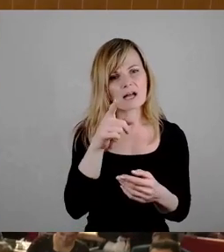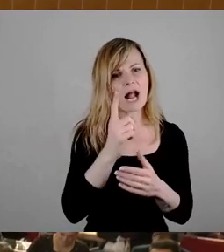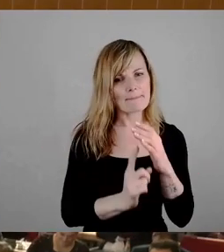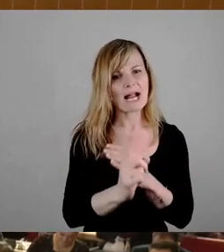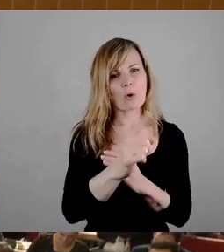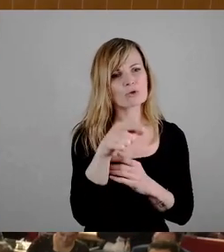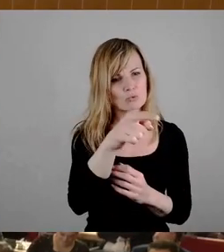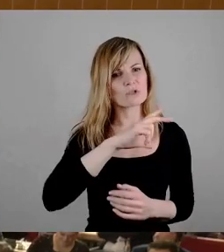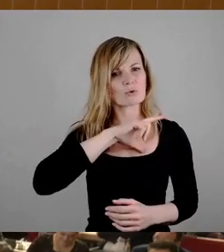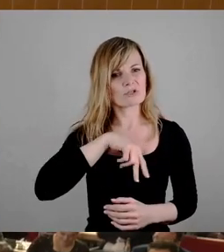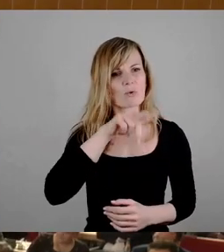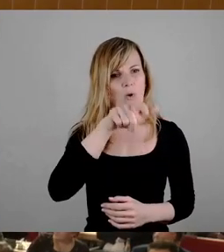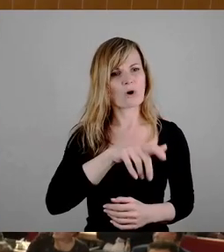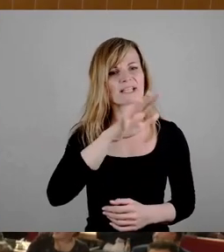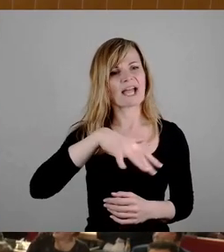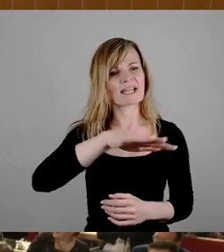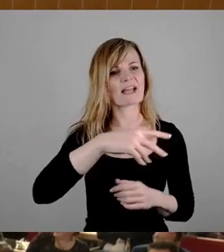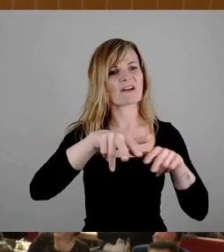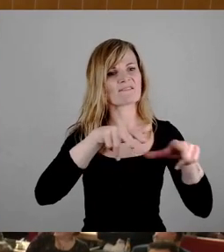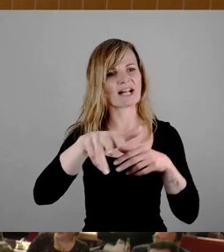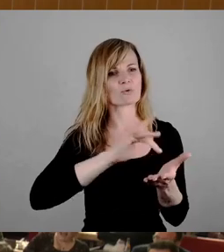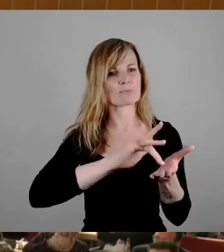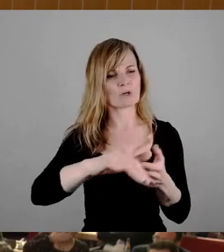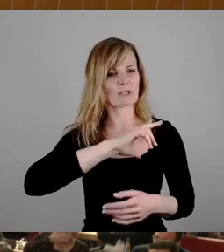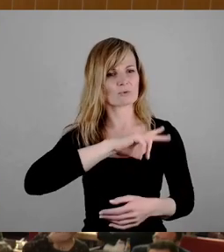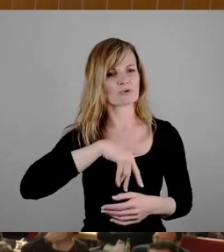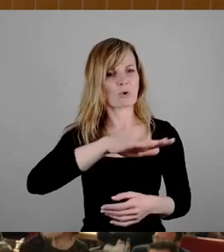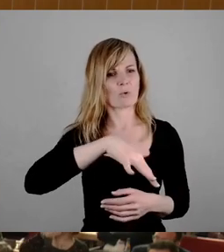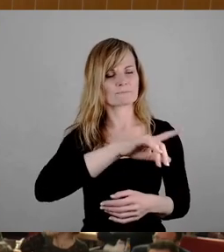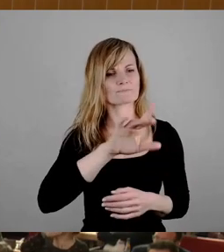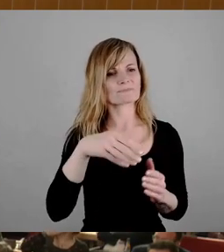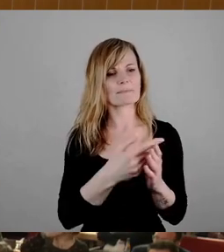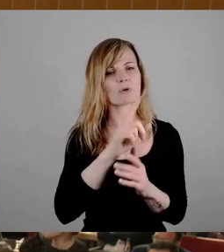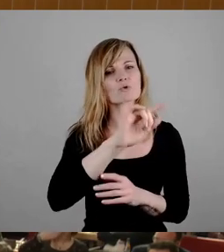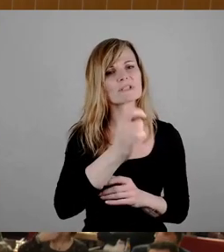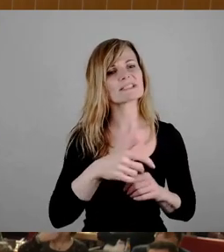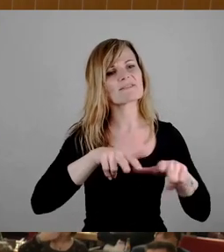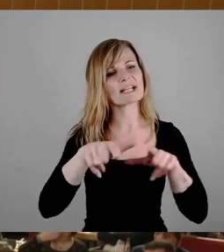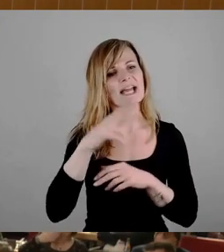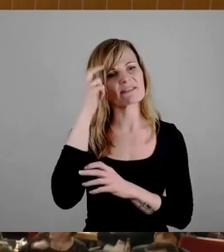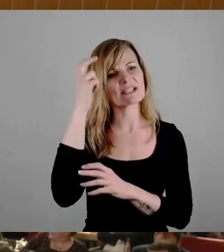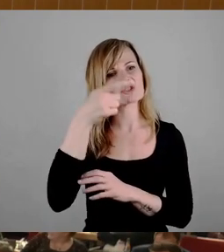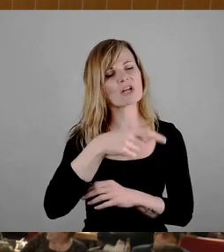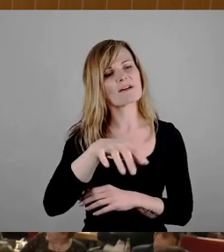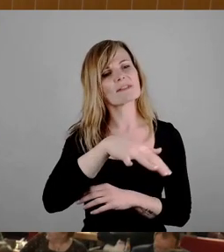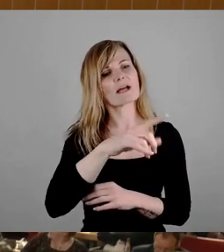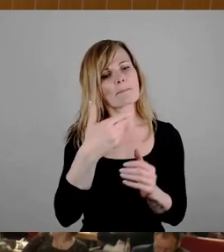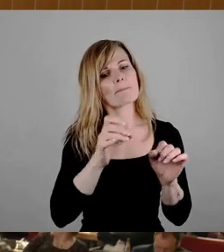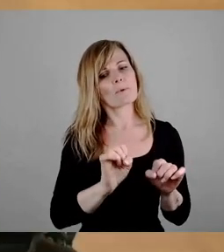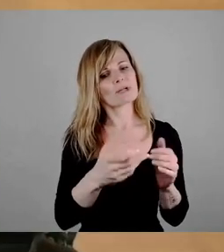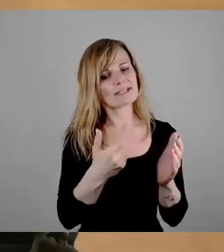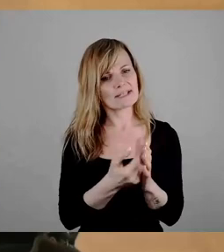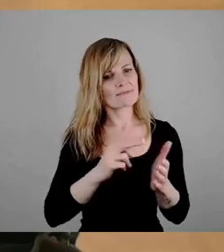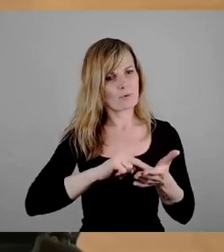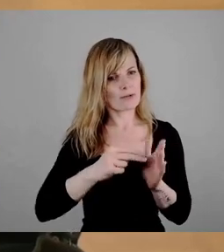nur aus Soziologen besteht oder ob es dort auch studierte Verkehrswissenschaftler gibt, die möglicherweise sich auch zu diesem Vorbereitenden